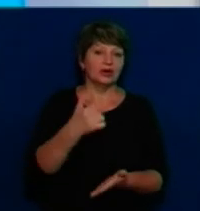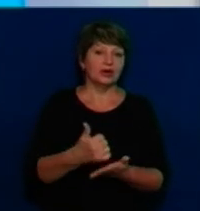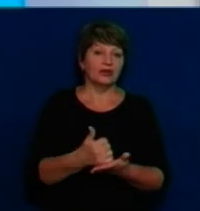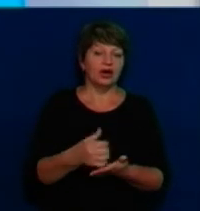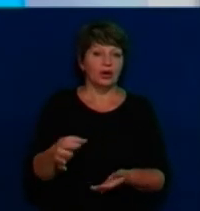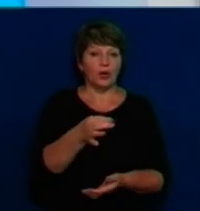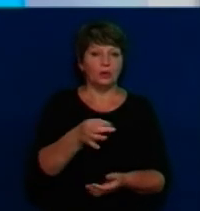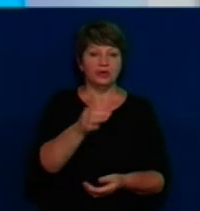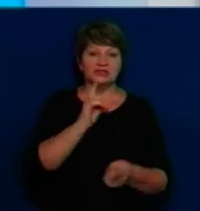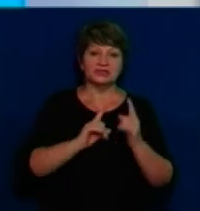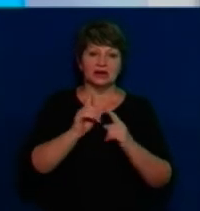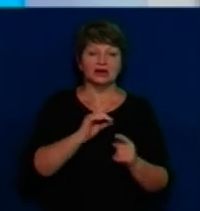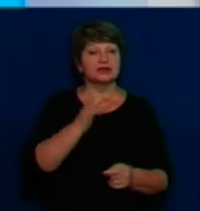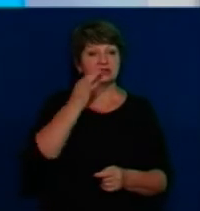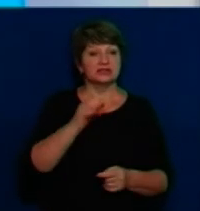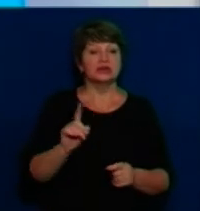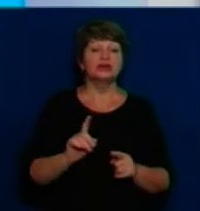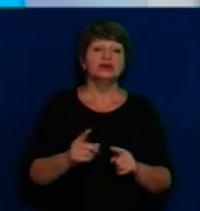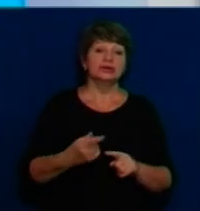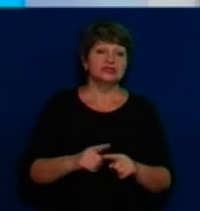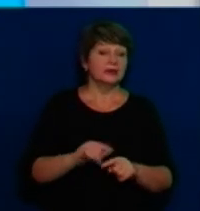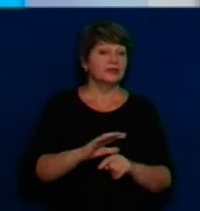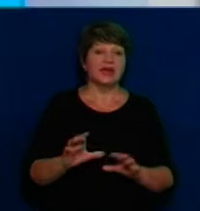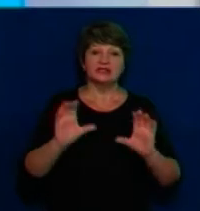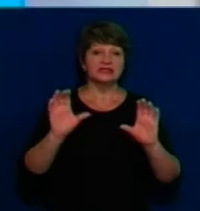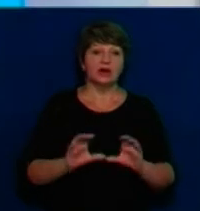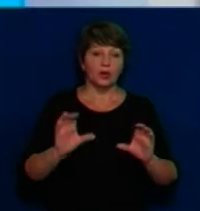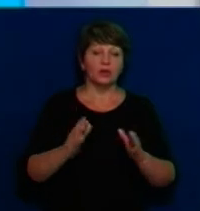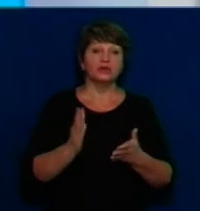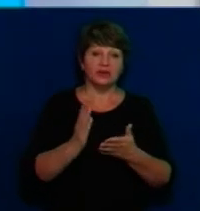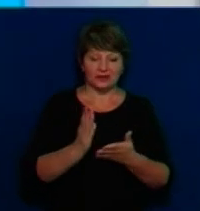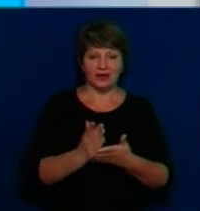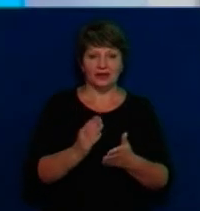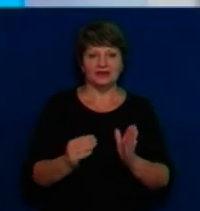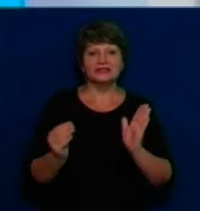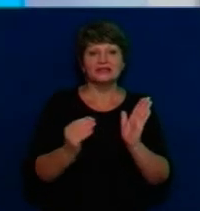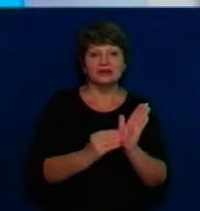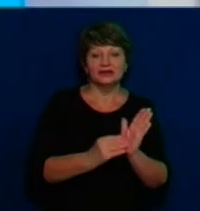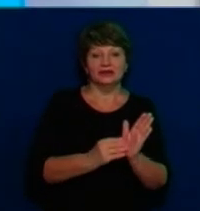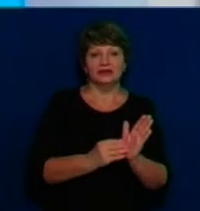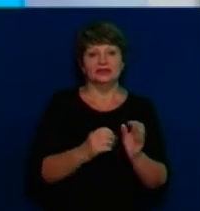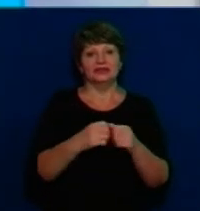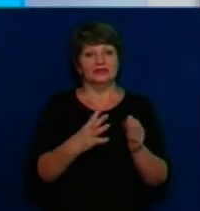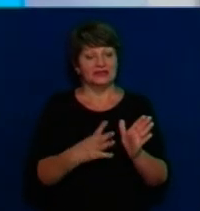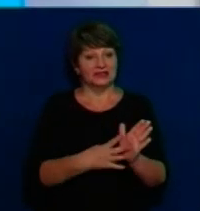Хоча є закон України про статус депутатів місцевих рад. Є стаття 19, де пунктом 4 передбачено, що